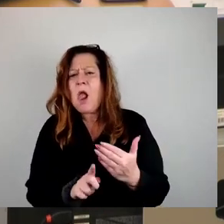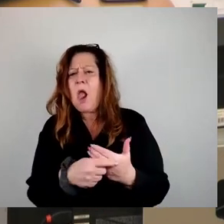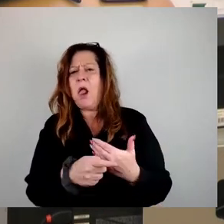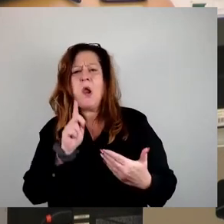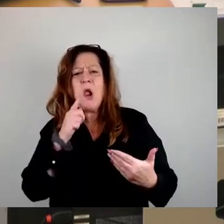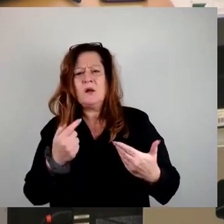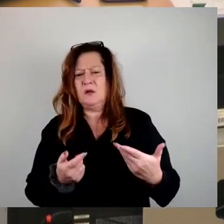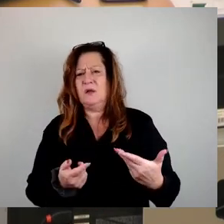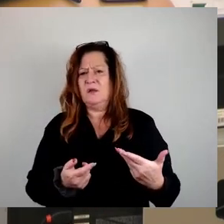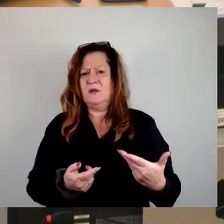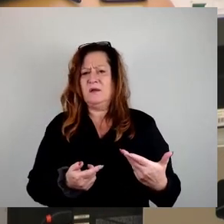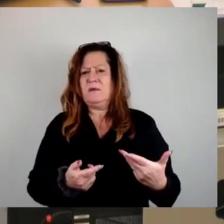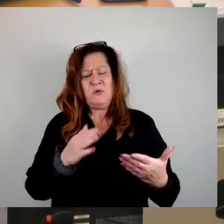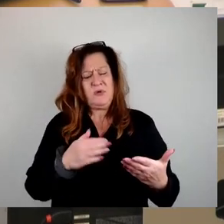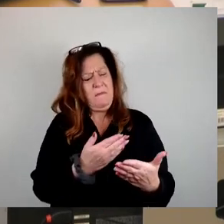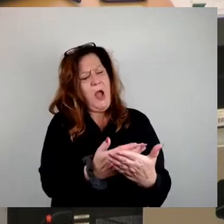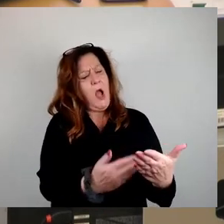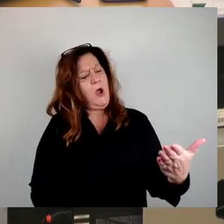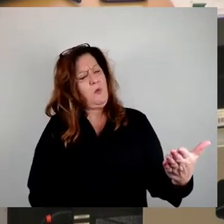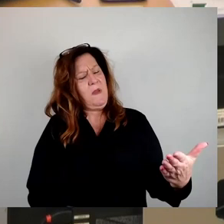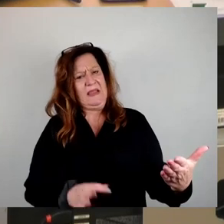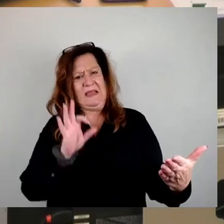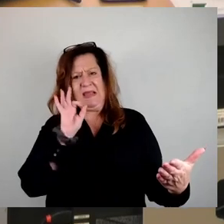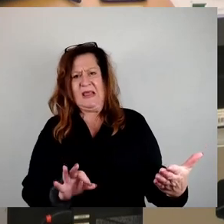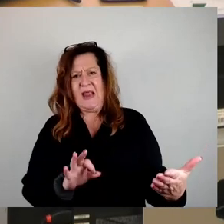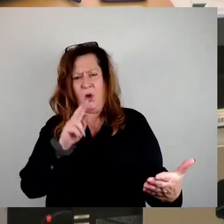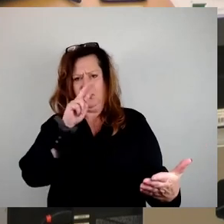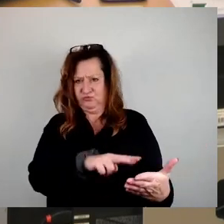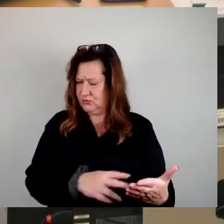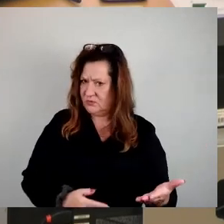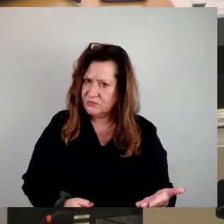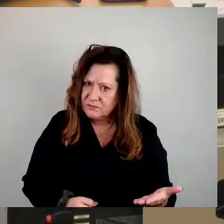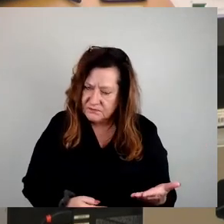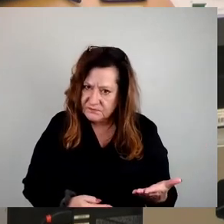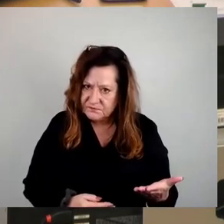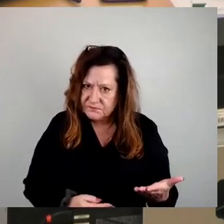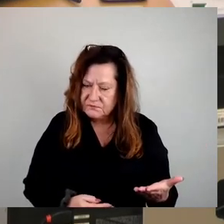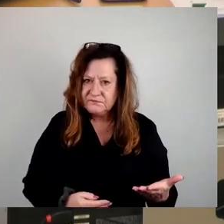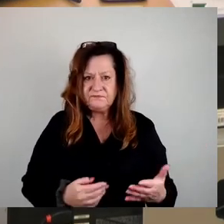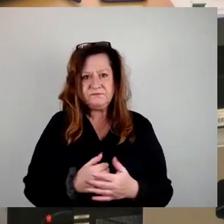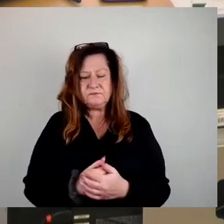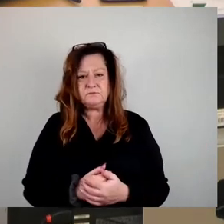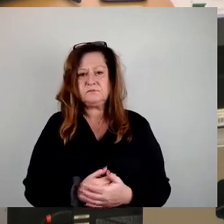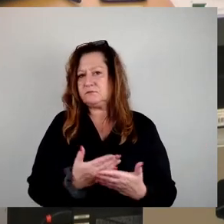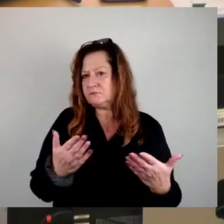etwas genauer zu beleuchten. Herr Nietzsche, Sie jurieren sich ja immer sehr gerne mit